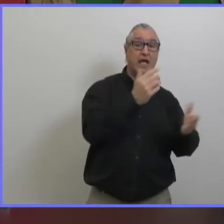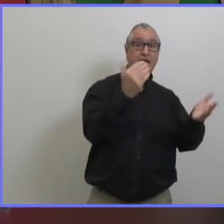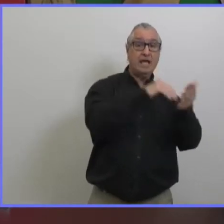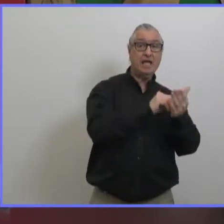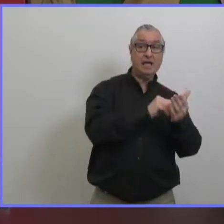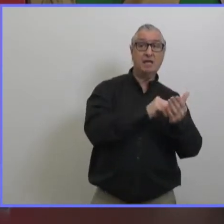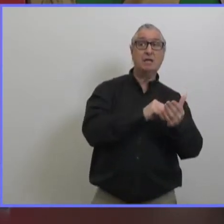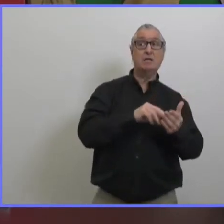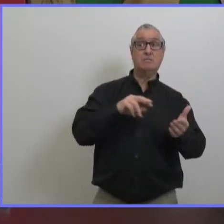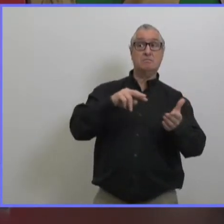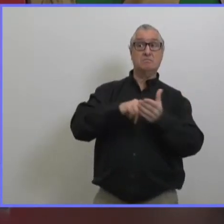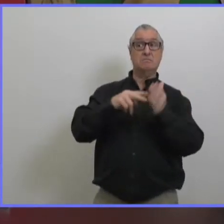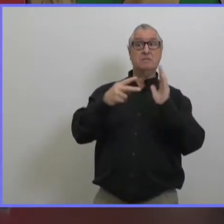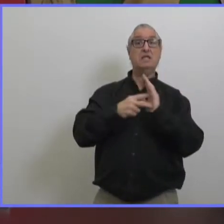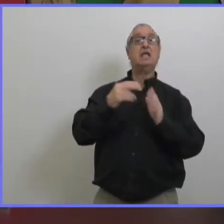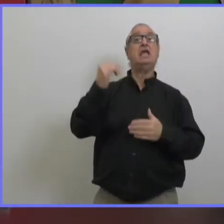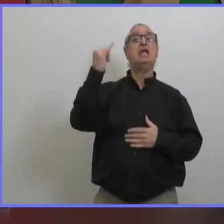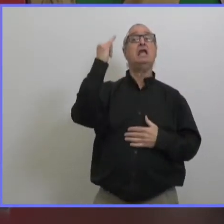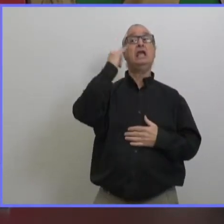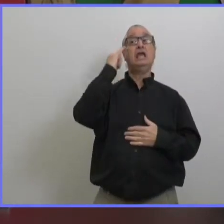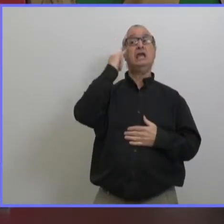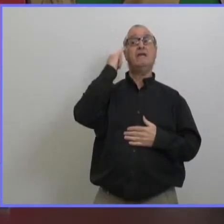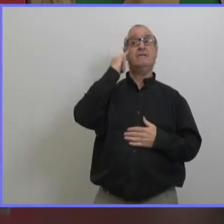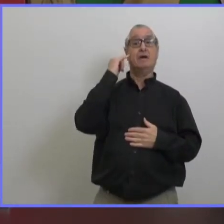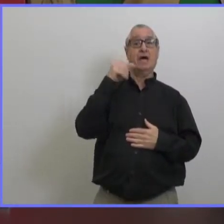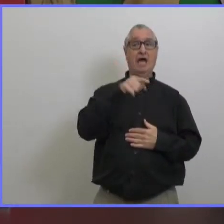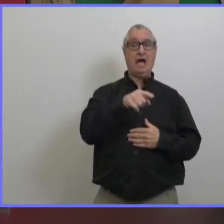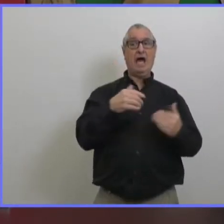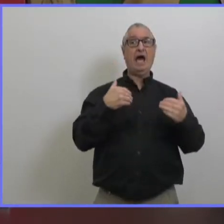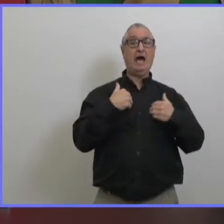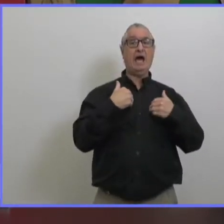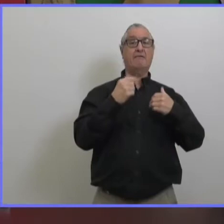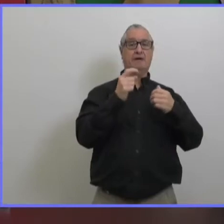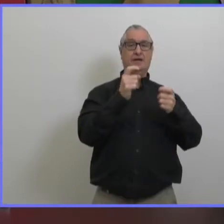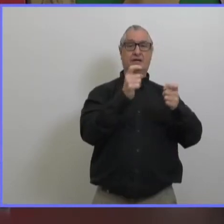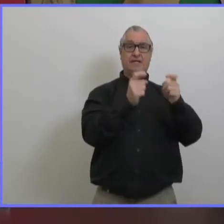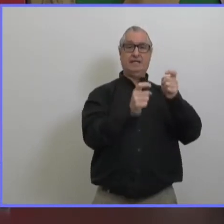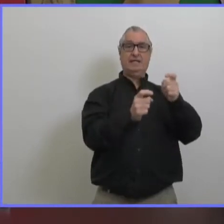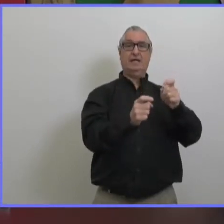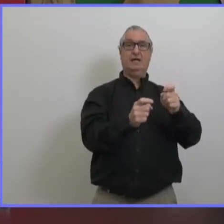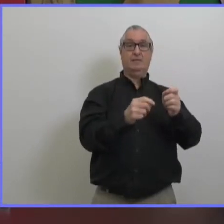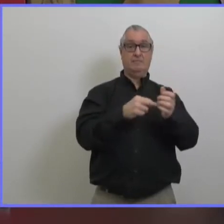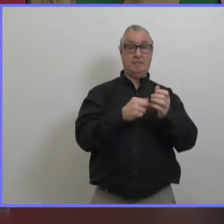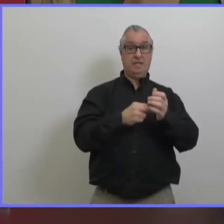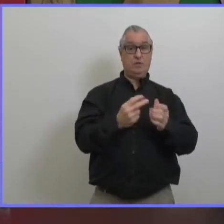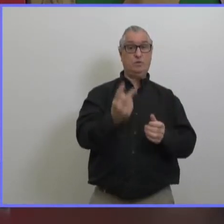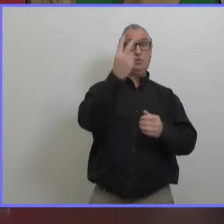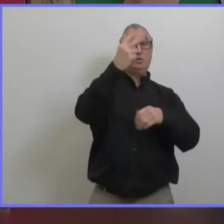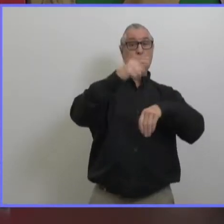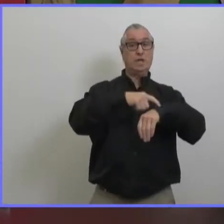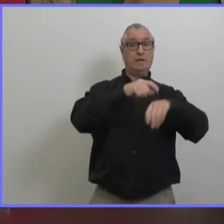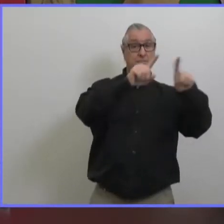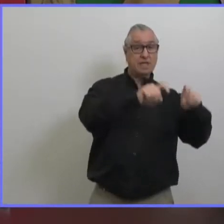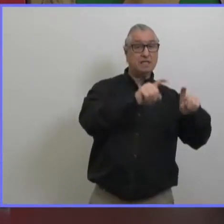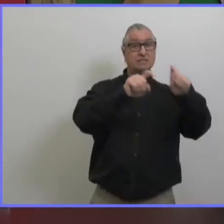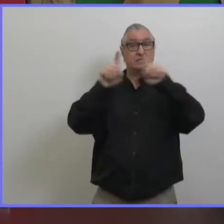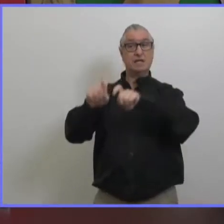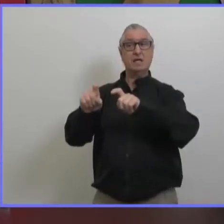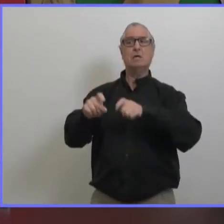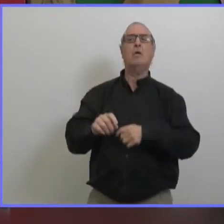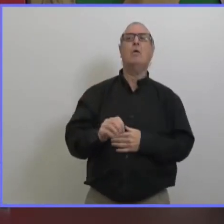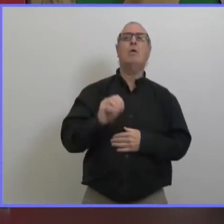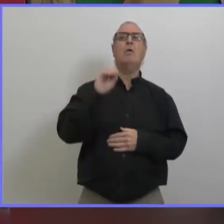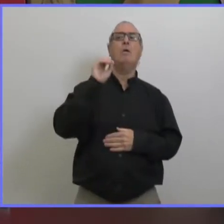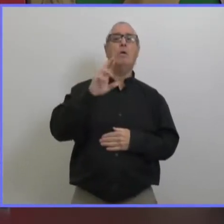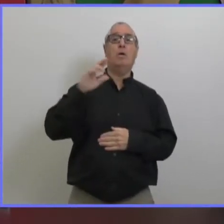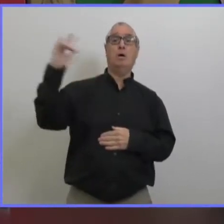dit pour le cas qui avait été détecté est ce que ça va devenir le protocole ordinaire est que ces personnes vont devoir se faire tester deux fois alors